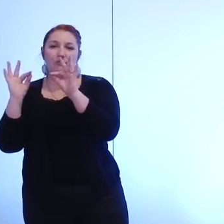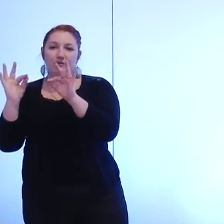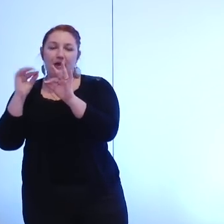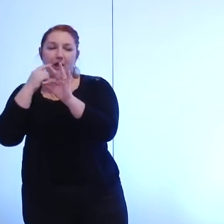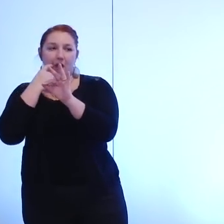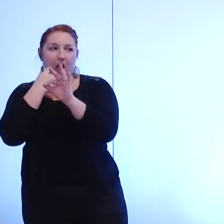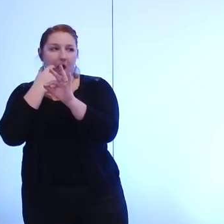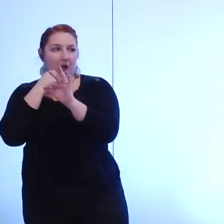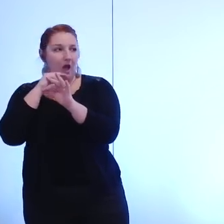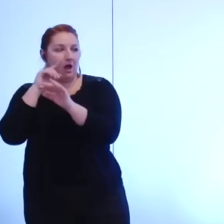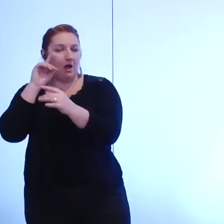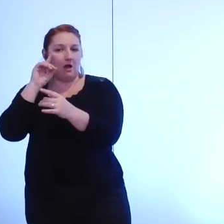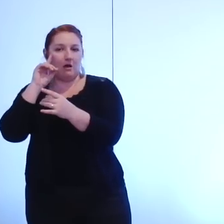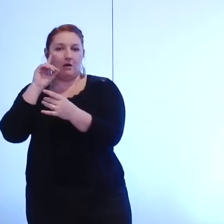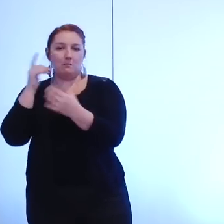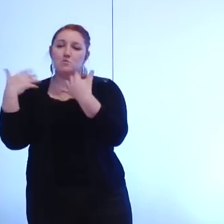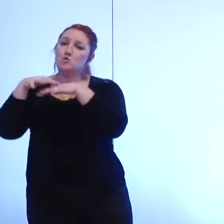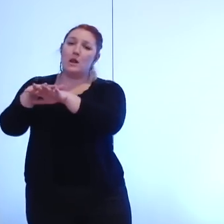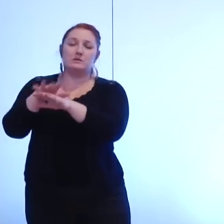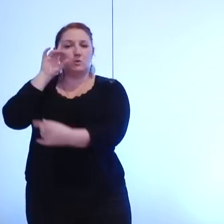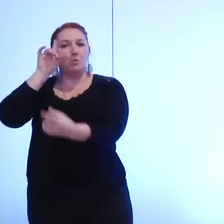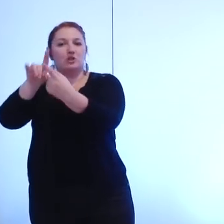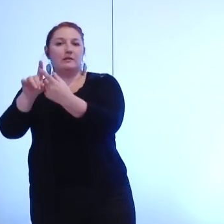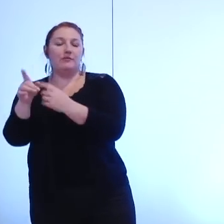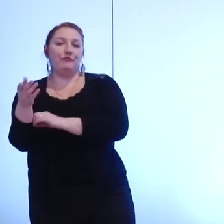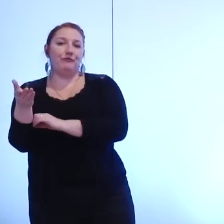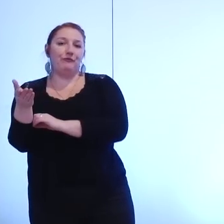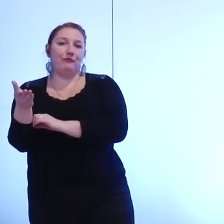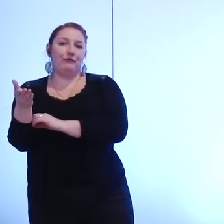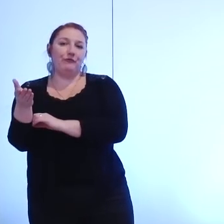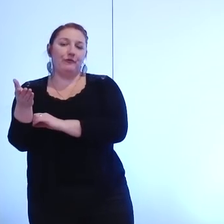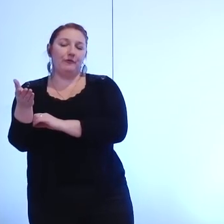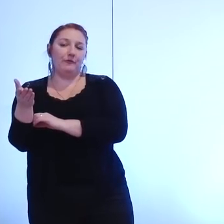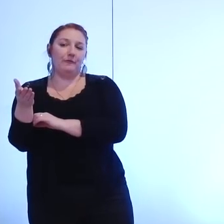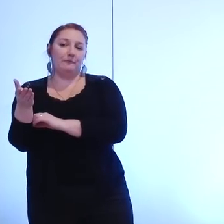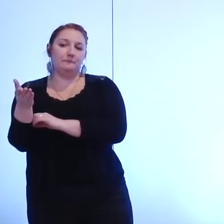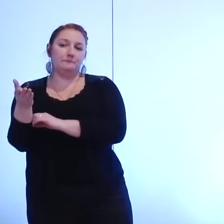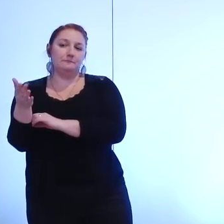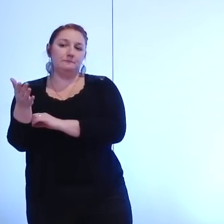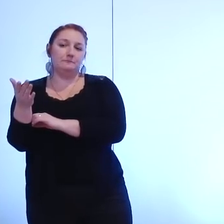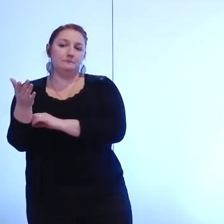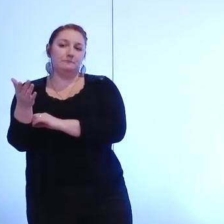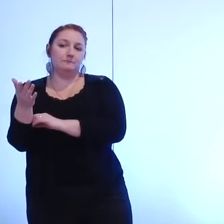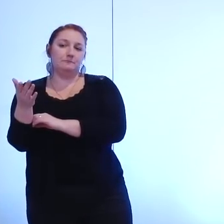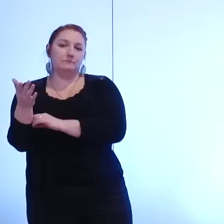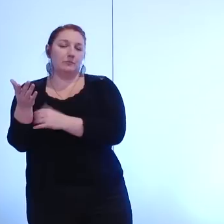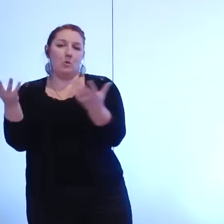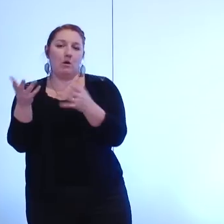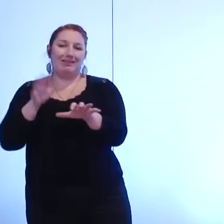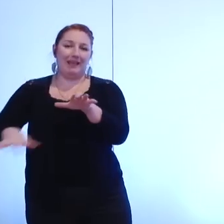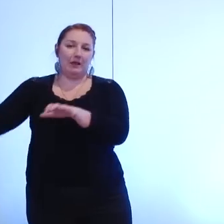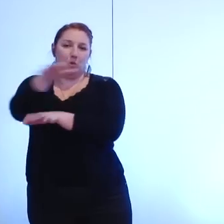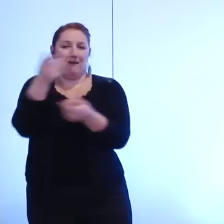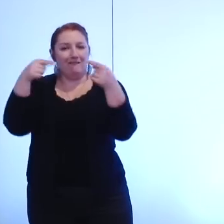l'objectif de cette mutualisation serait tout autant de faire progresser l'équité territoriale